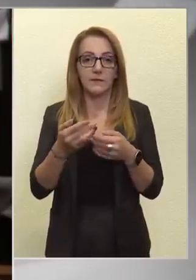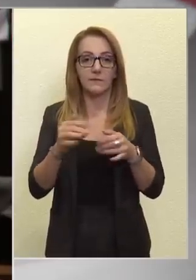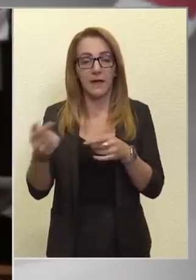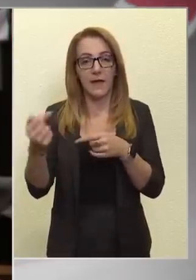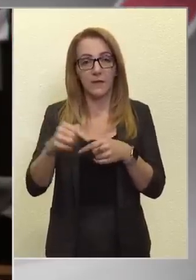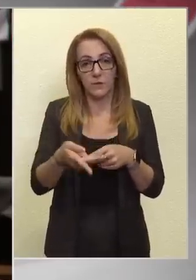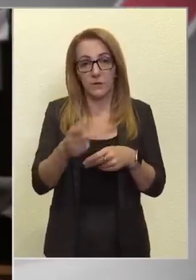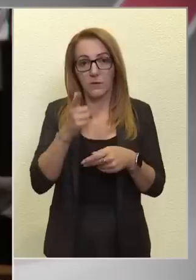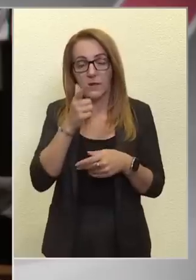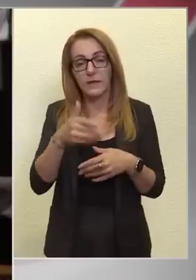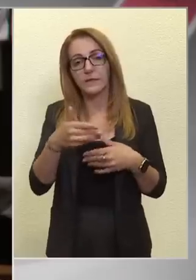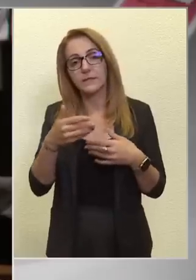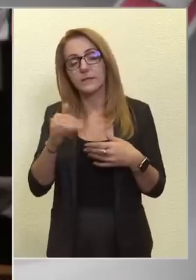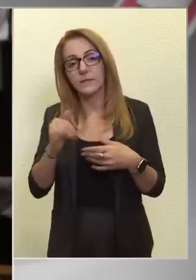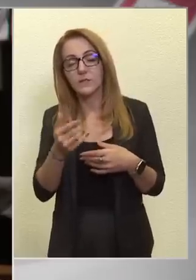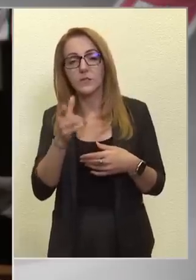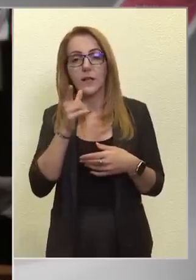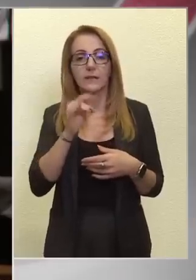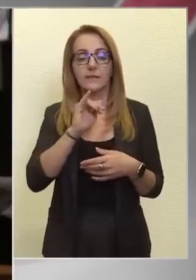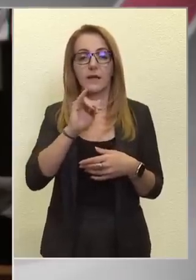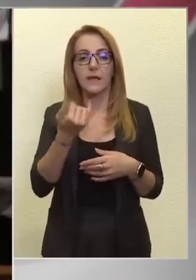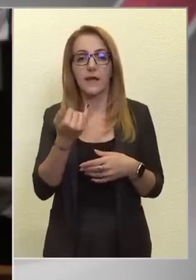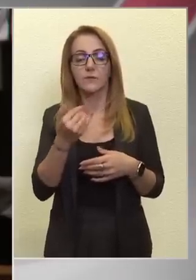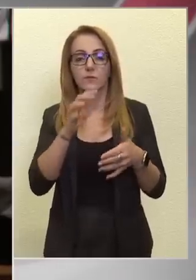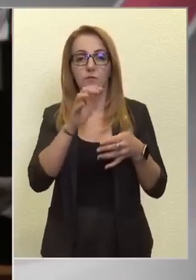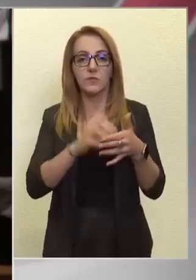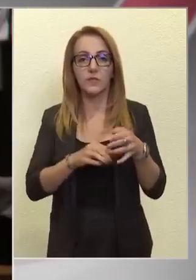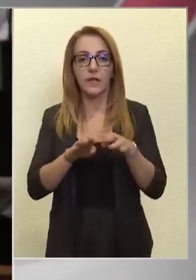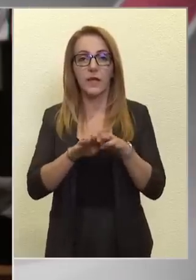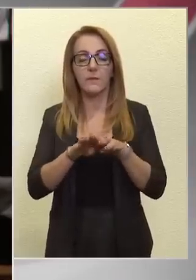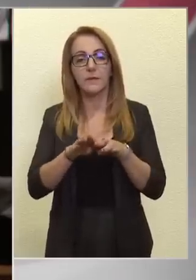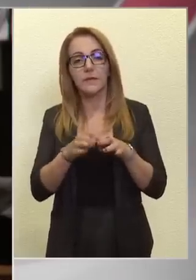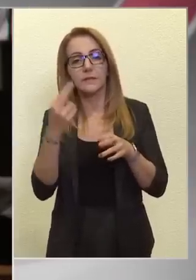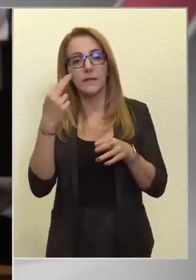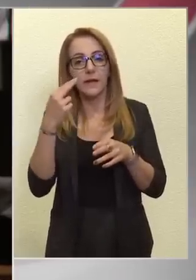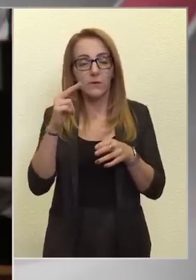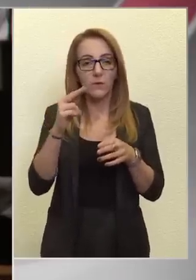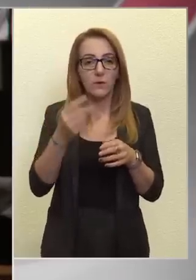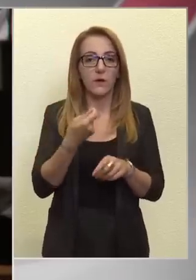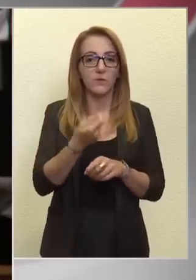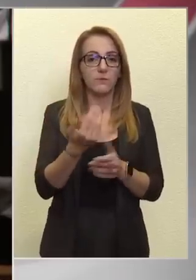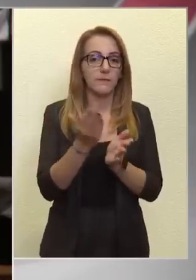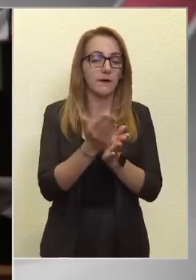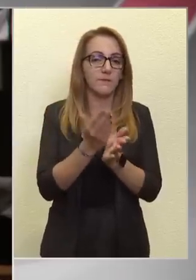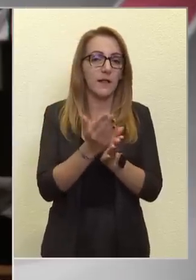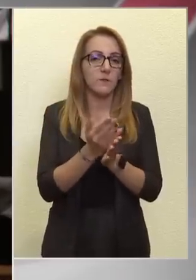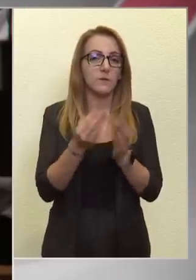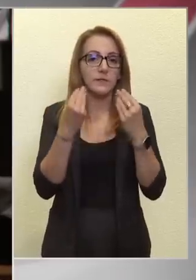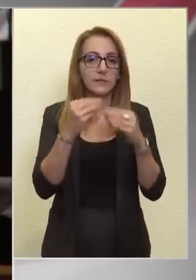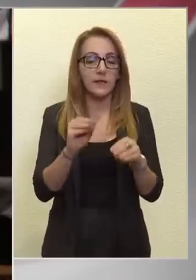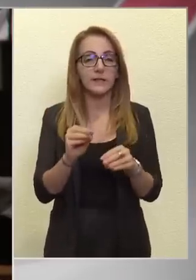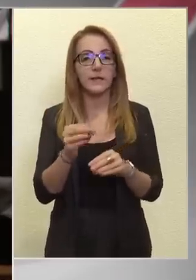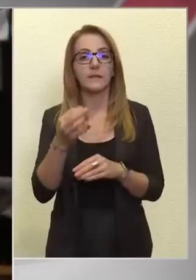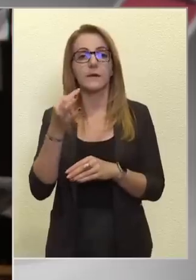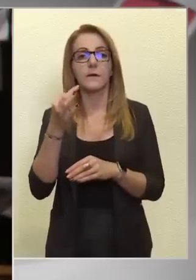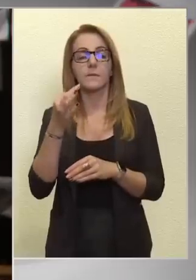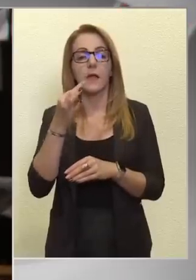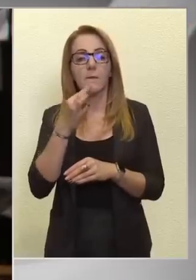Lázár János listáján, miniszterúr listáján, adjuk meg a megfelelő tiszteletet, a Belgrád-Budapest